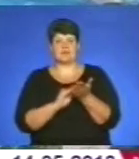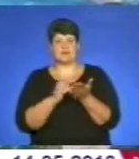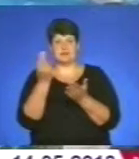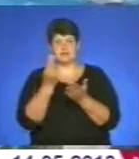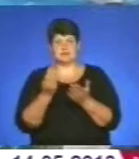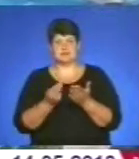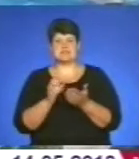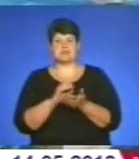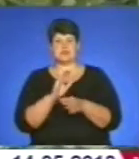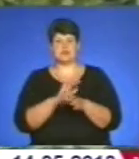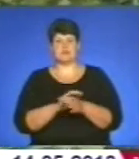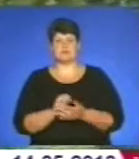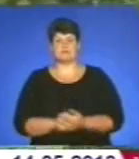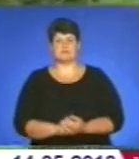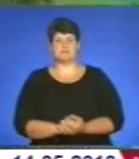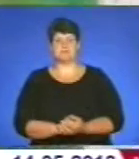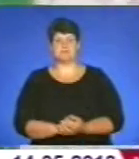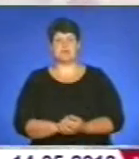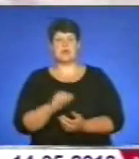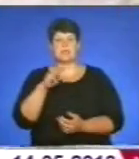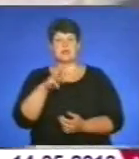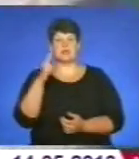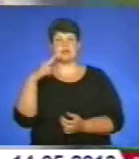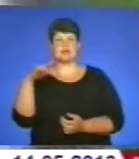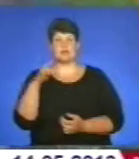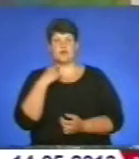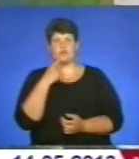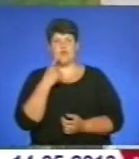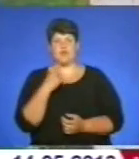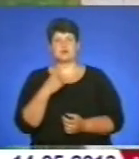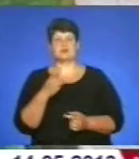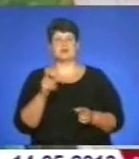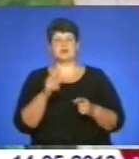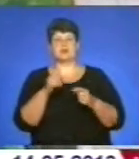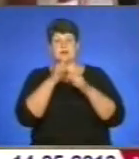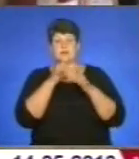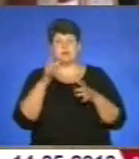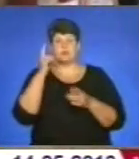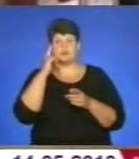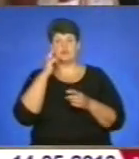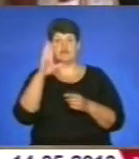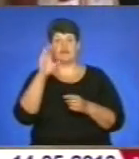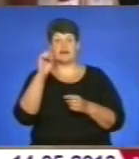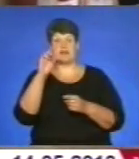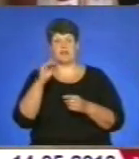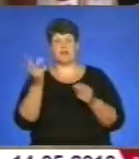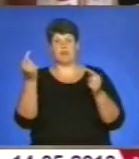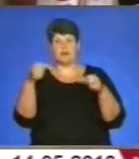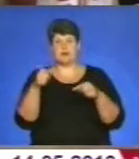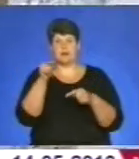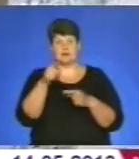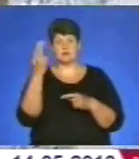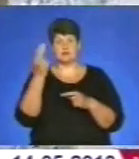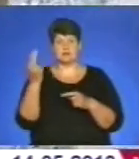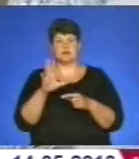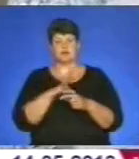зафіксувати. Марія Ділай каже, навіть не могла б подумати, що вежа обвалиться, її картина буде останньою. Інтерес